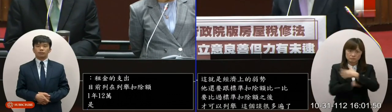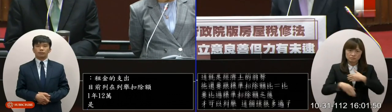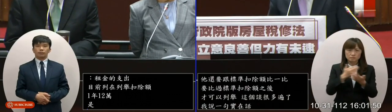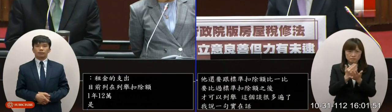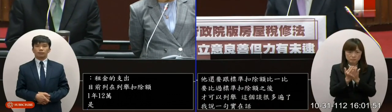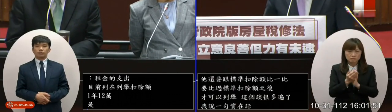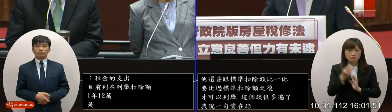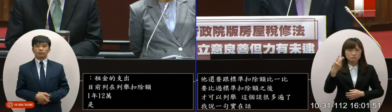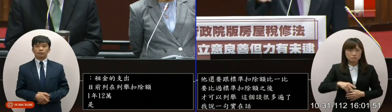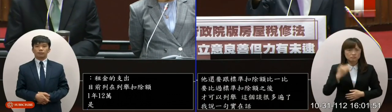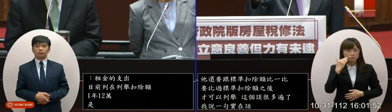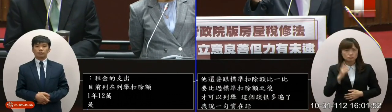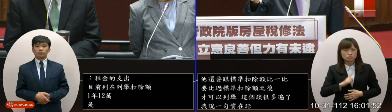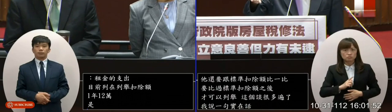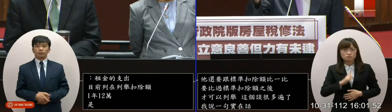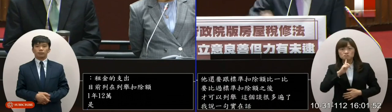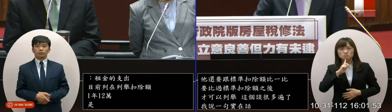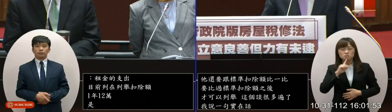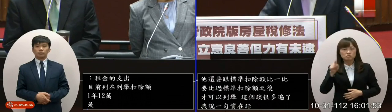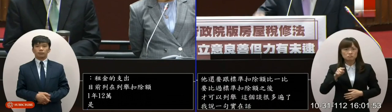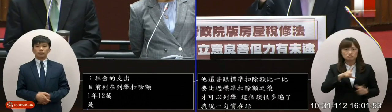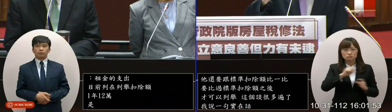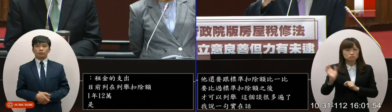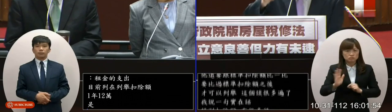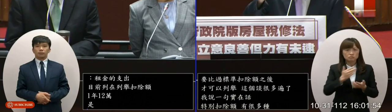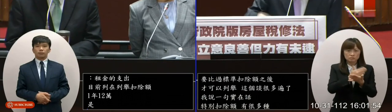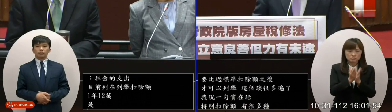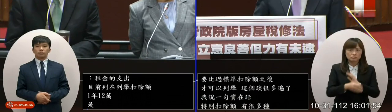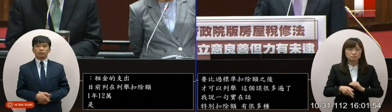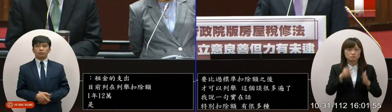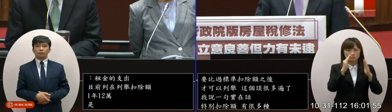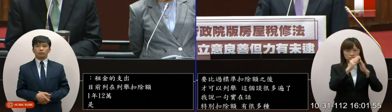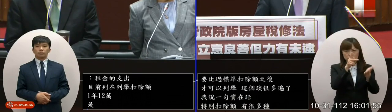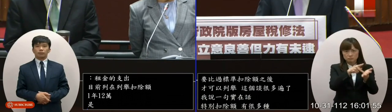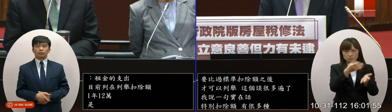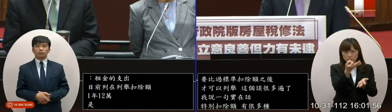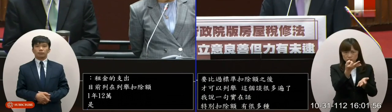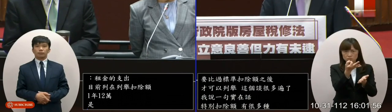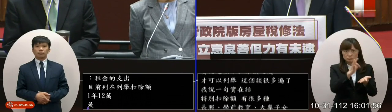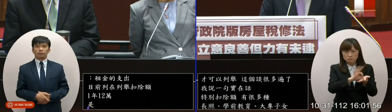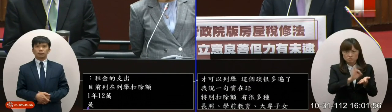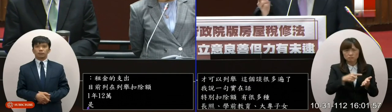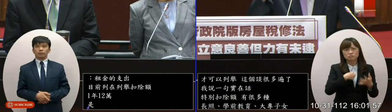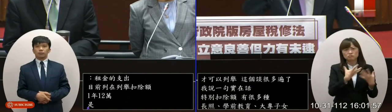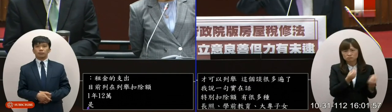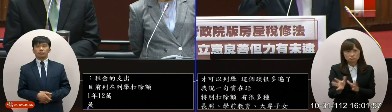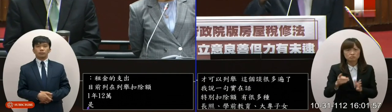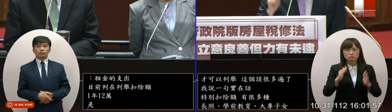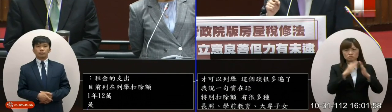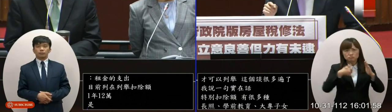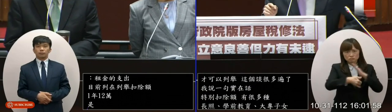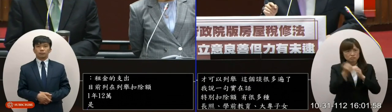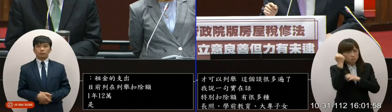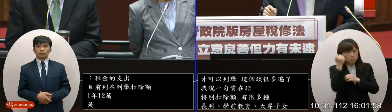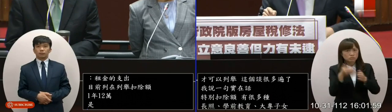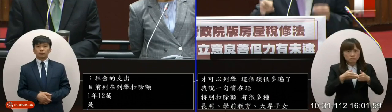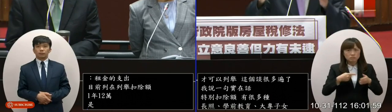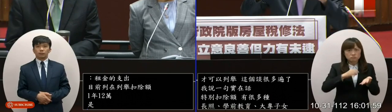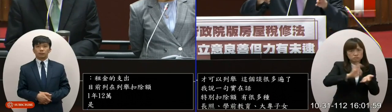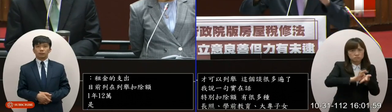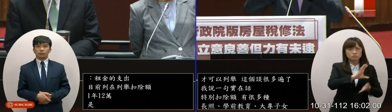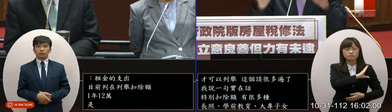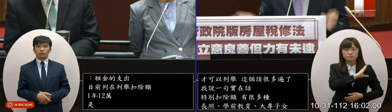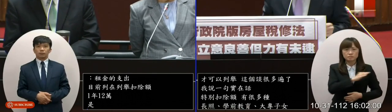一個排富的條件在這裡我就要提倡了再講一次租金支出這不得已啊所以如果你要限定範圍的話